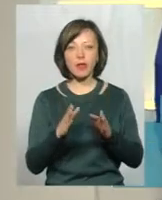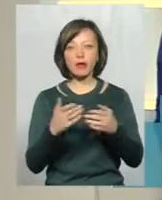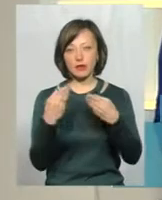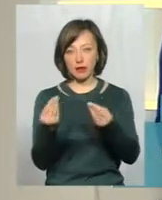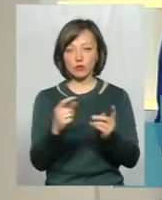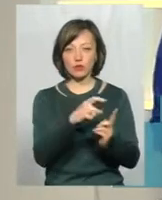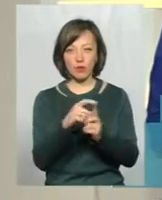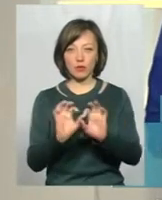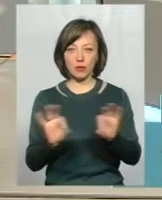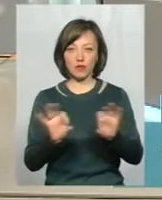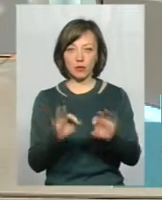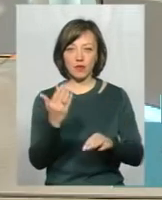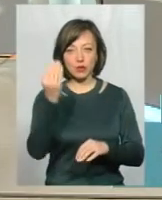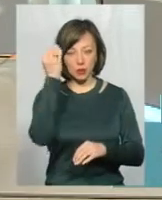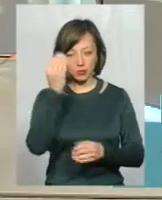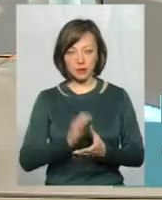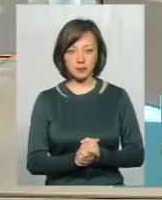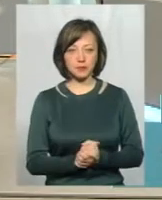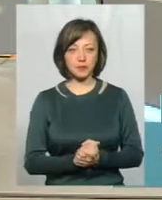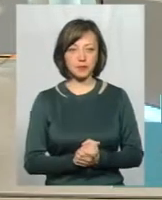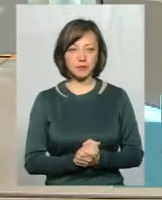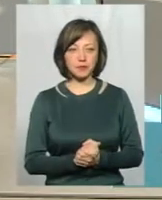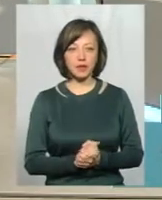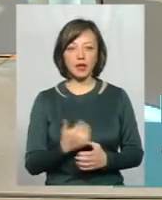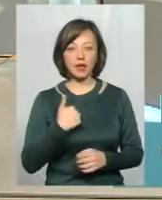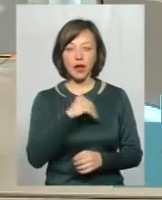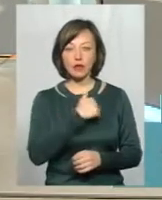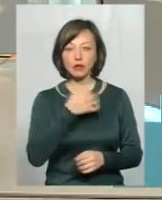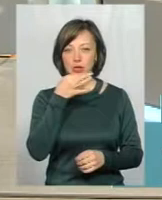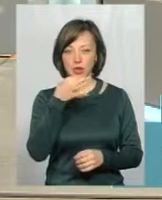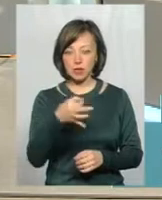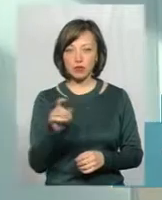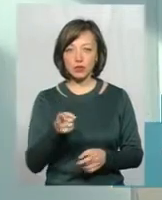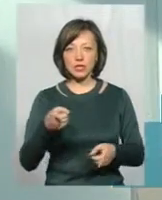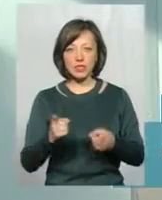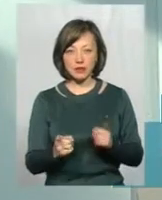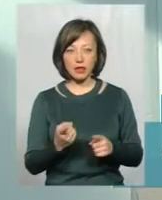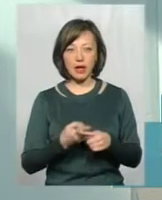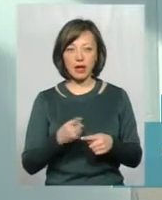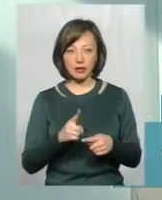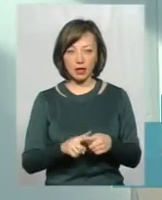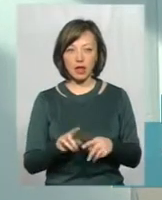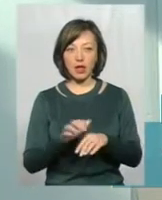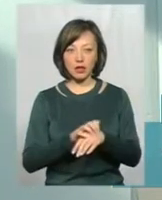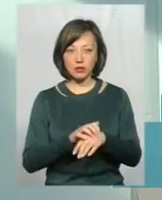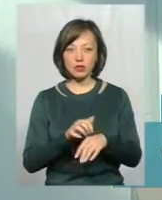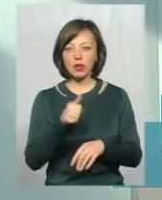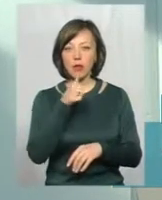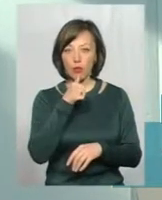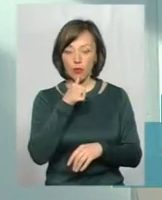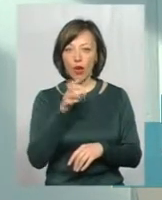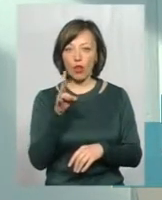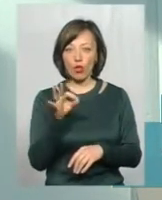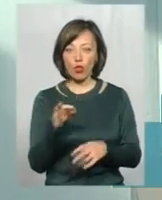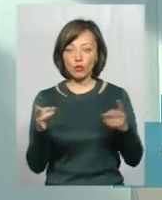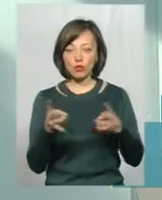надаю вам слово, яка ваша думка, як прокоментуєте? Я хочу сказати, що действительно, це аллергічна проба, але